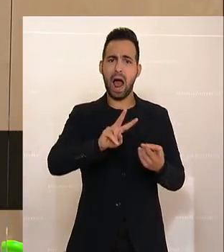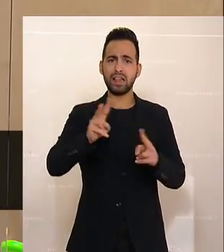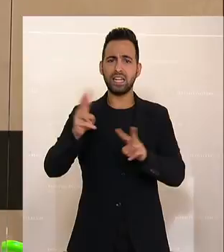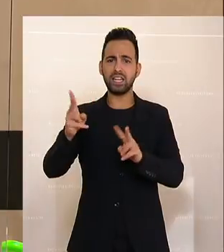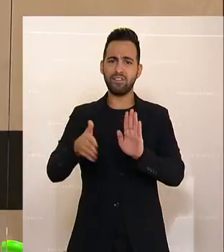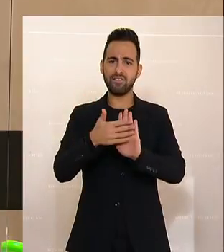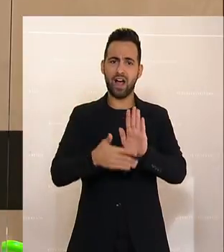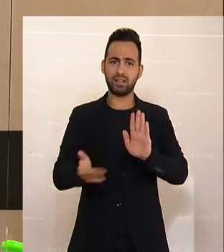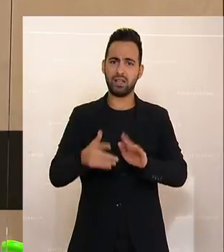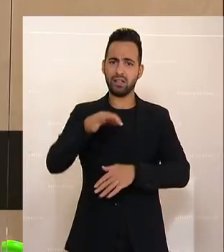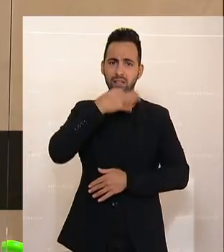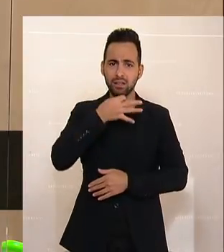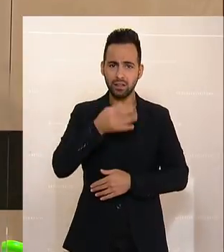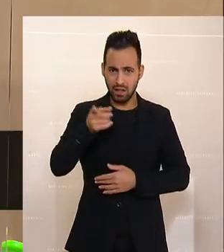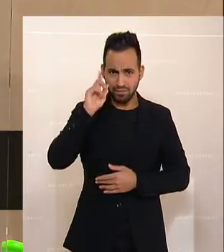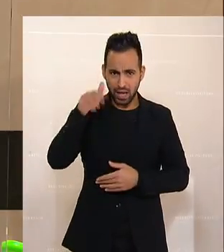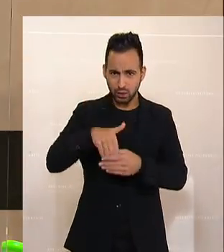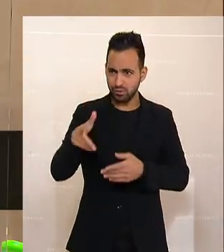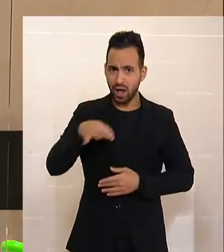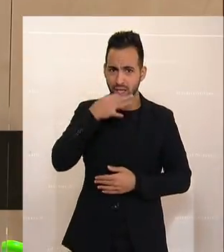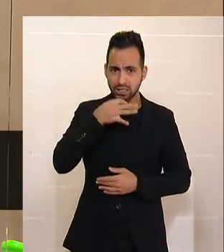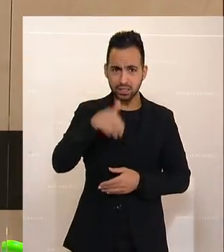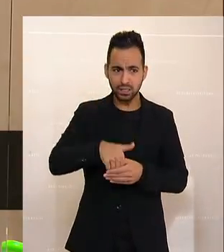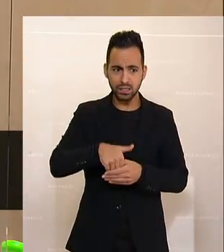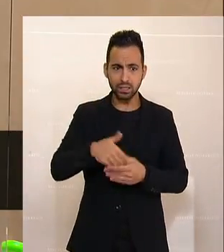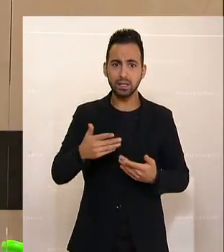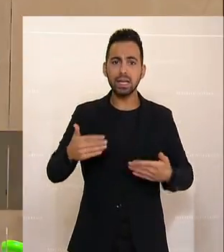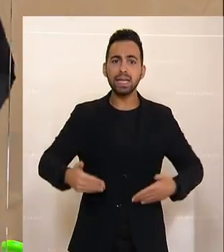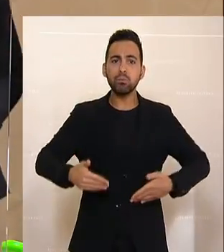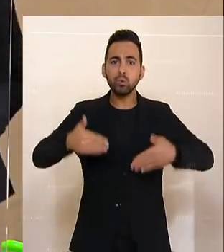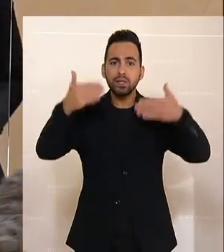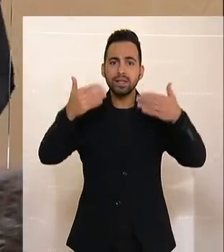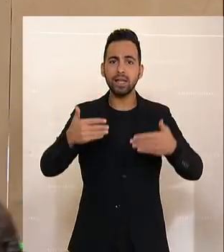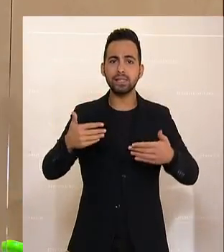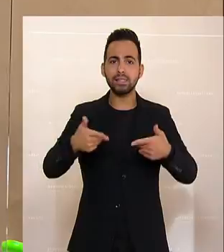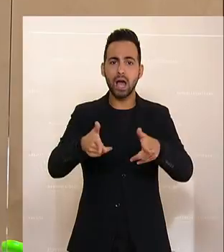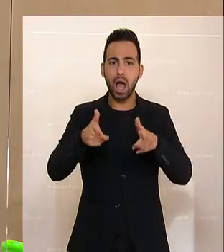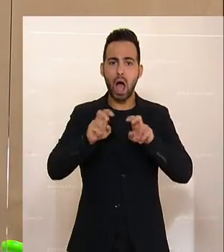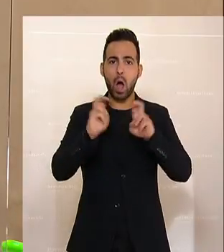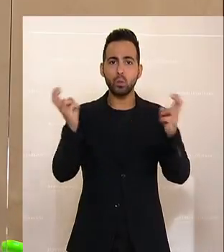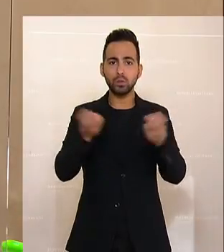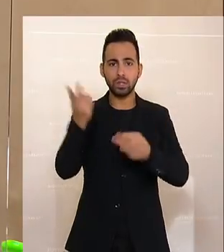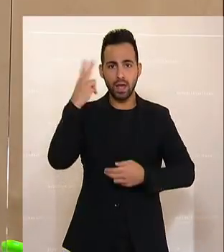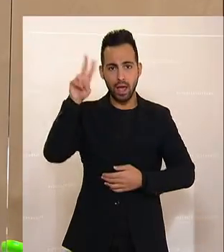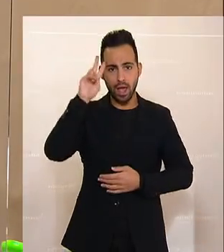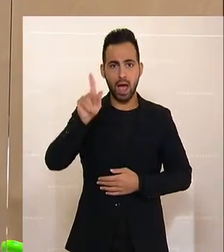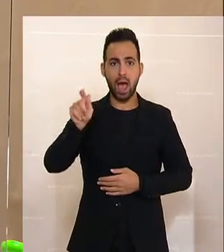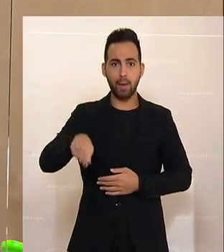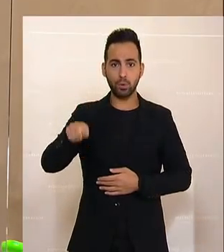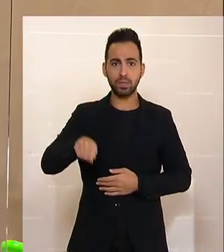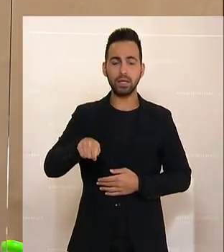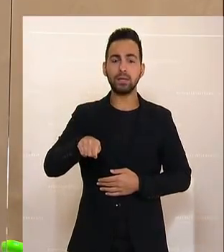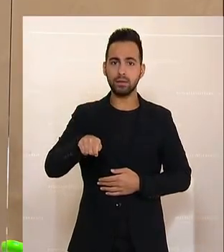auf. Wissen Sie, was das war? der Immunitätsausschuss, Herr Abgeordneter Führlinger, ist so eines der